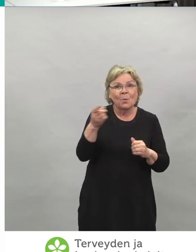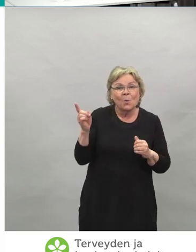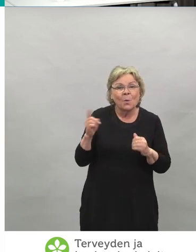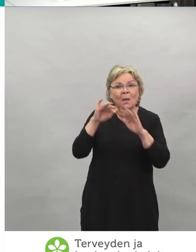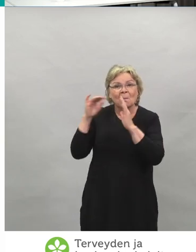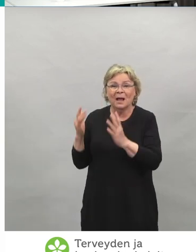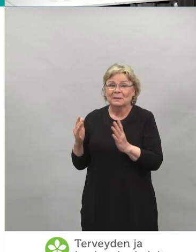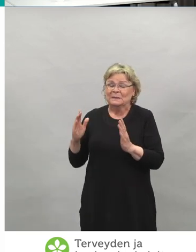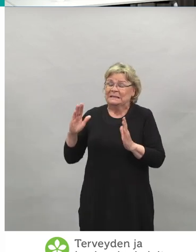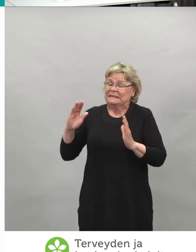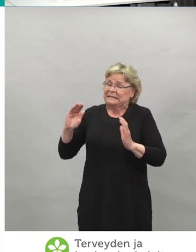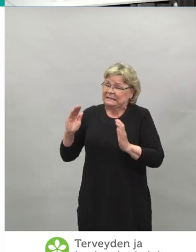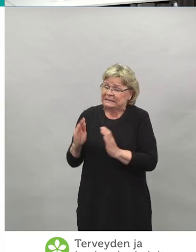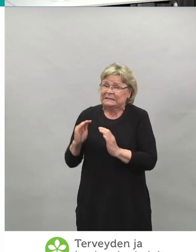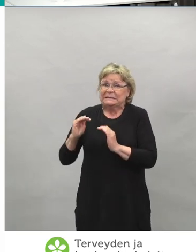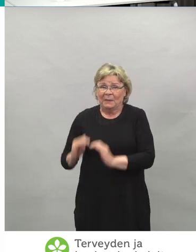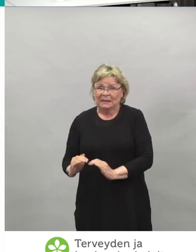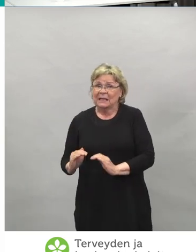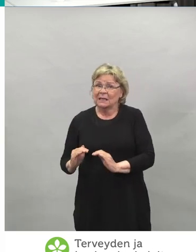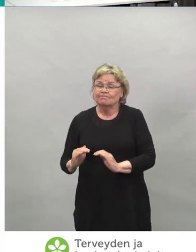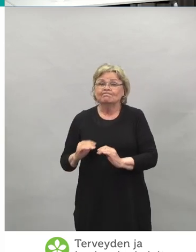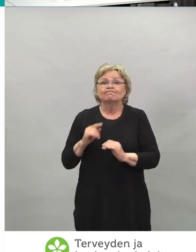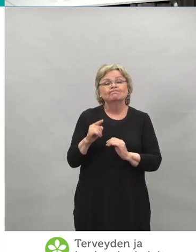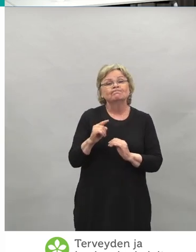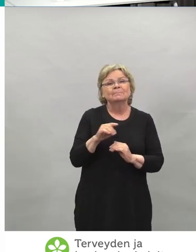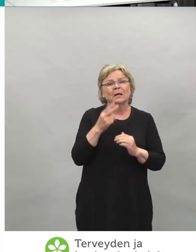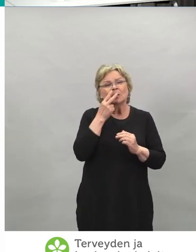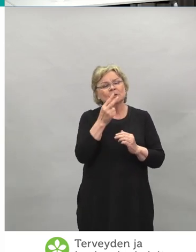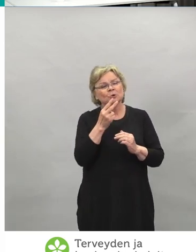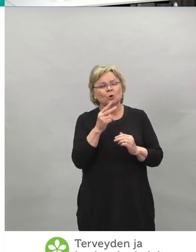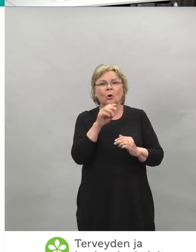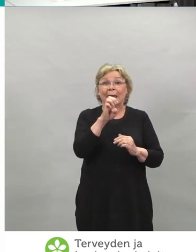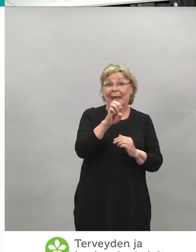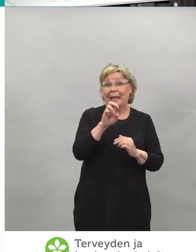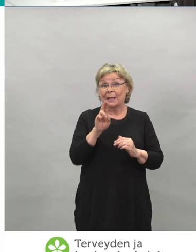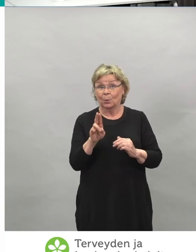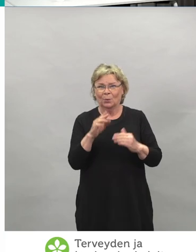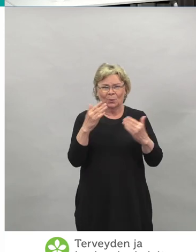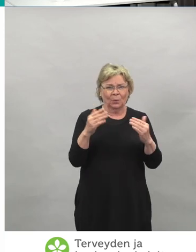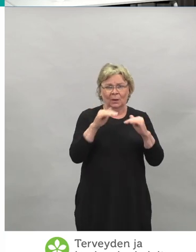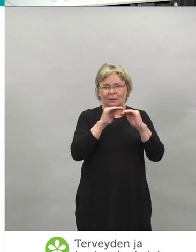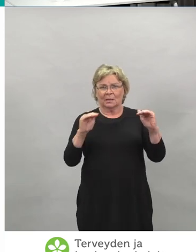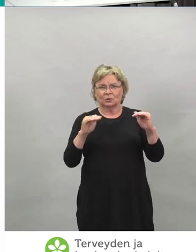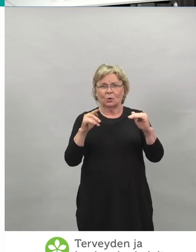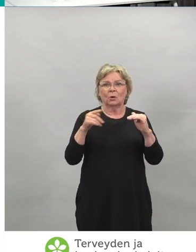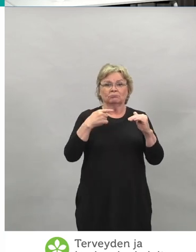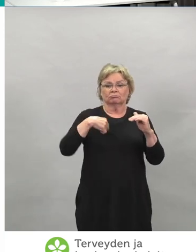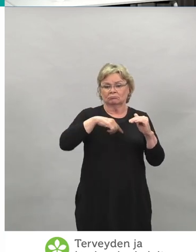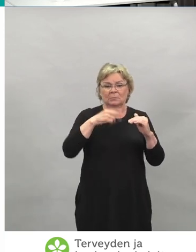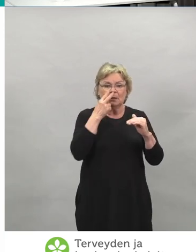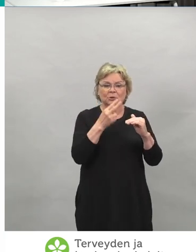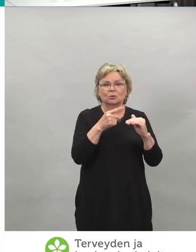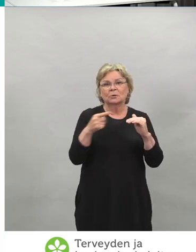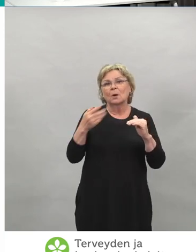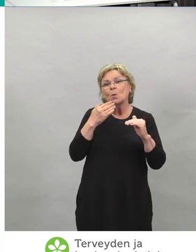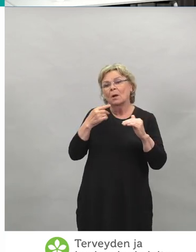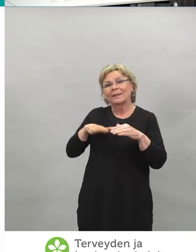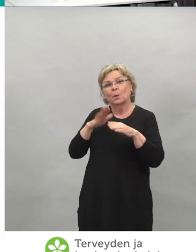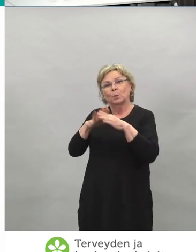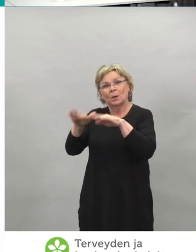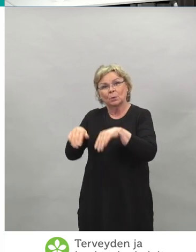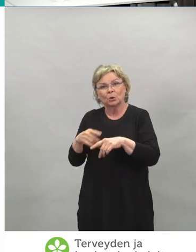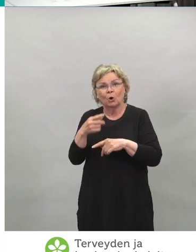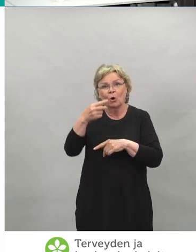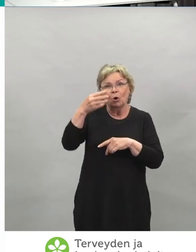matalaa. EU-tasolla Suomi on aika hyvässä asemassa. Suomen rokotuskattavuus 18 vuotta täyttäneessä on vähän reilu